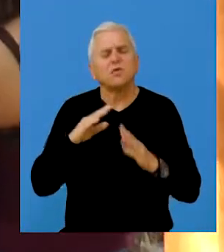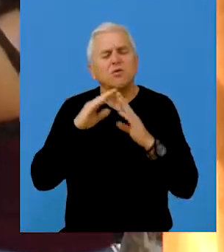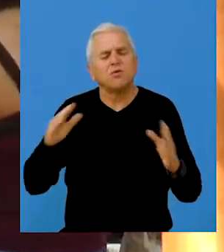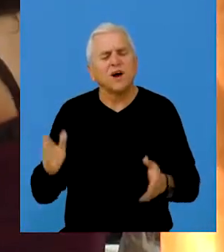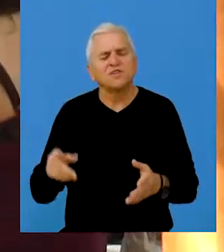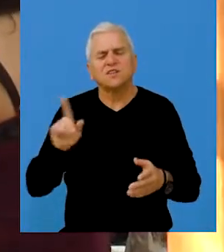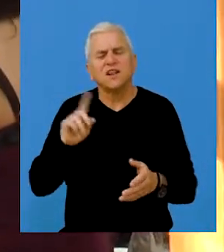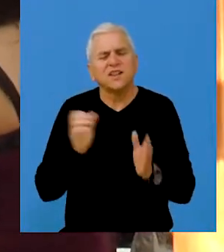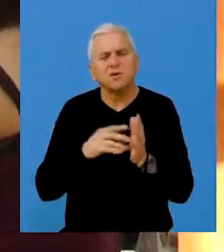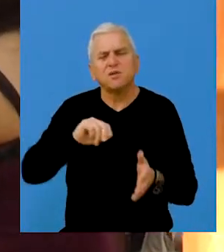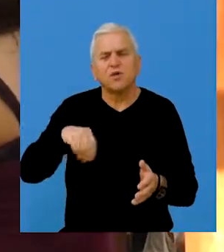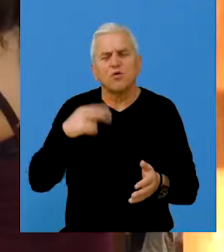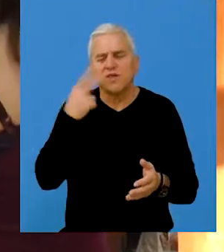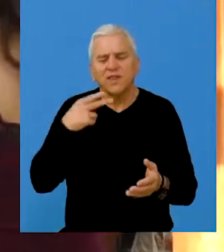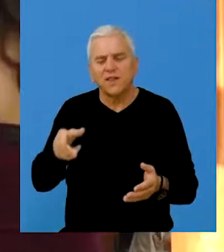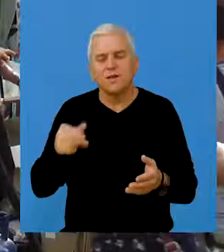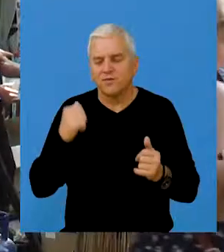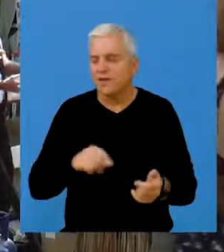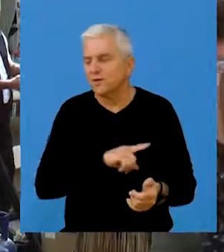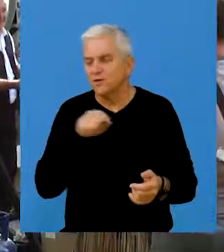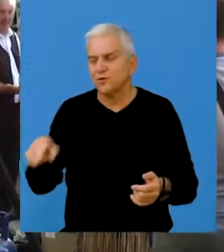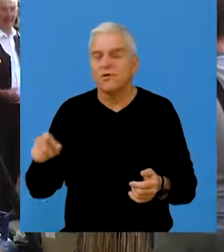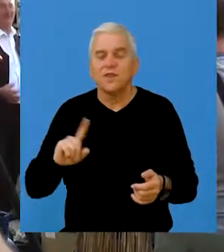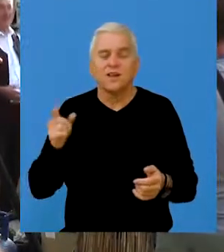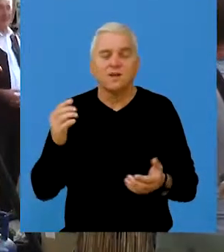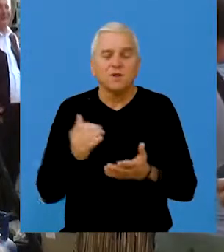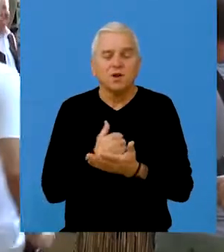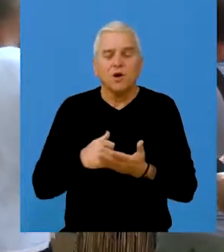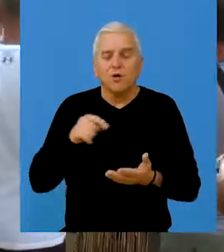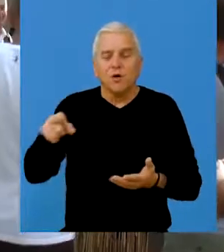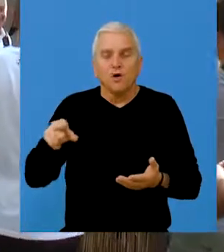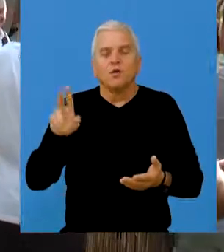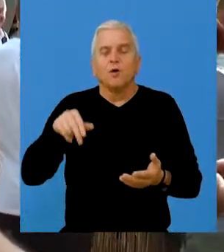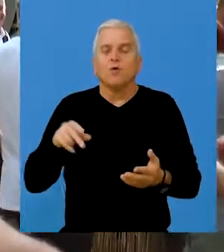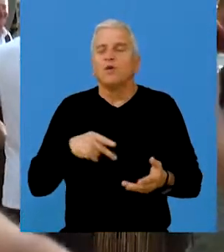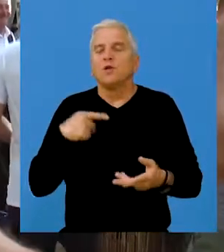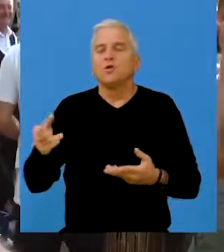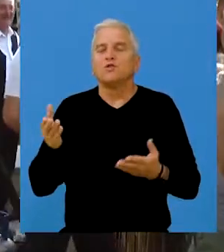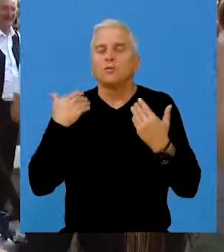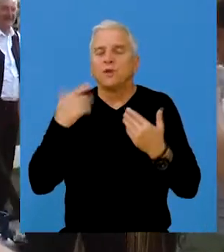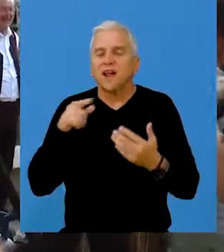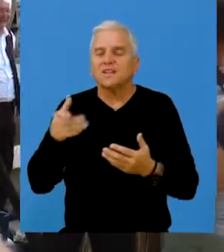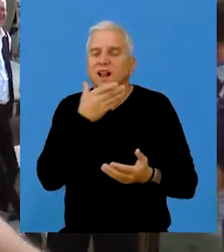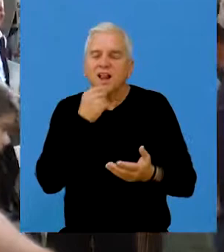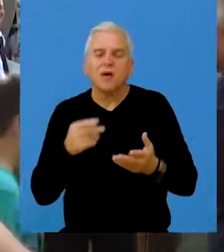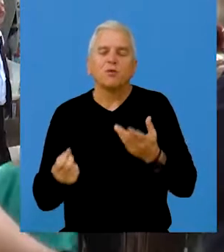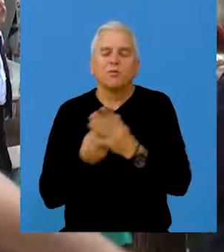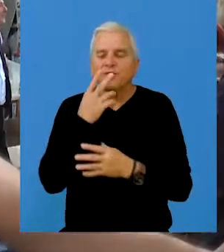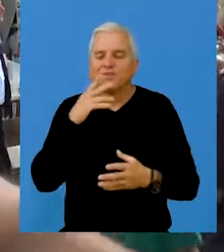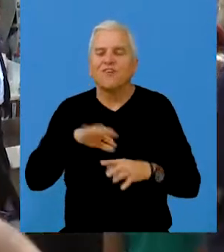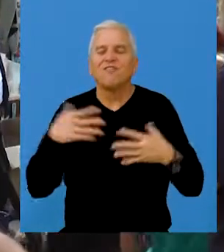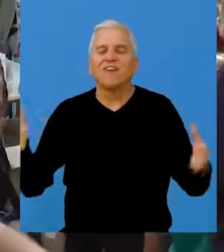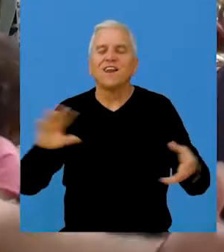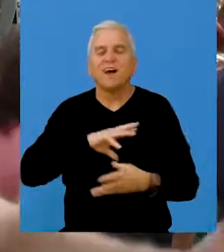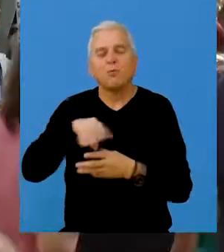domaćicama, da ne moraju spremaju nedeljom, to jeste ovaj dan ne moraju spremaju nedeljni ručak, nego dođemo ovde i jedno, kao i